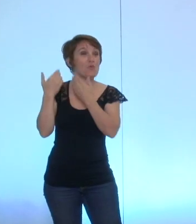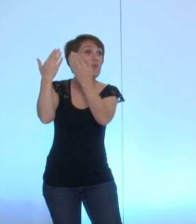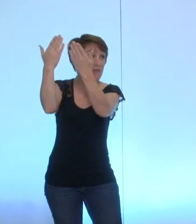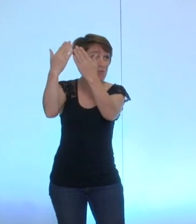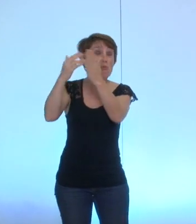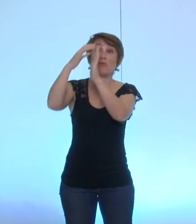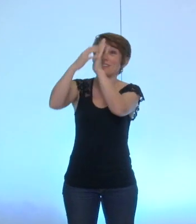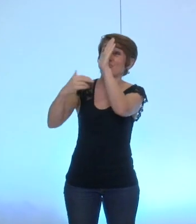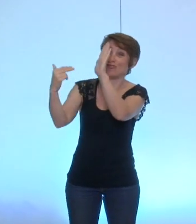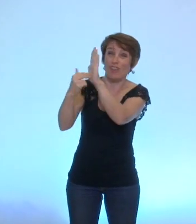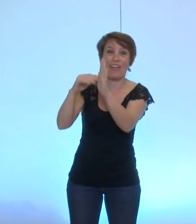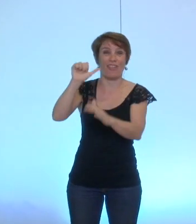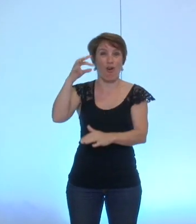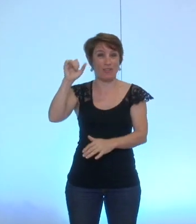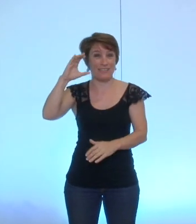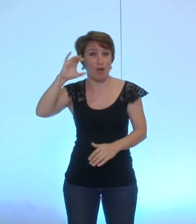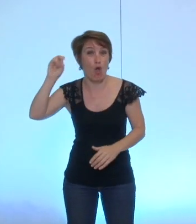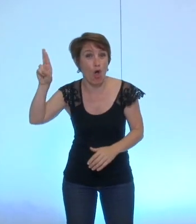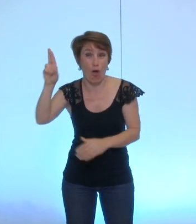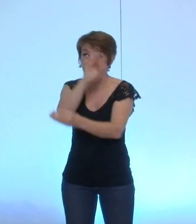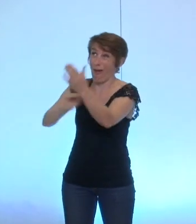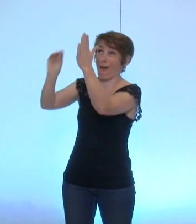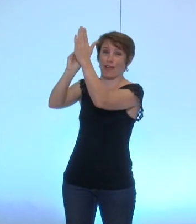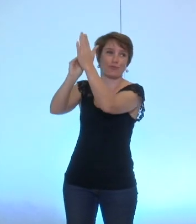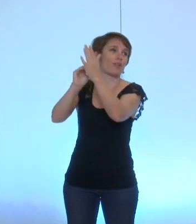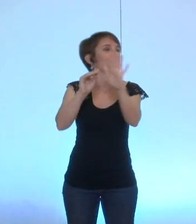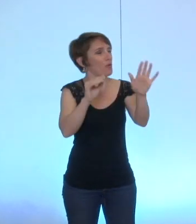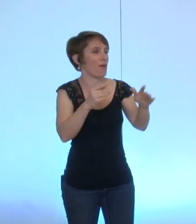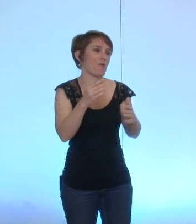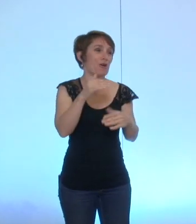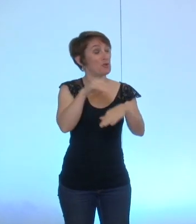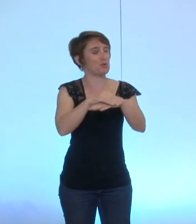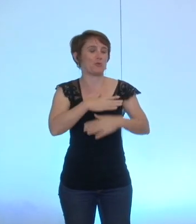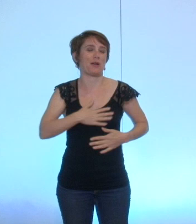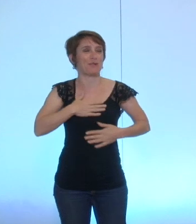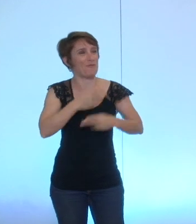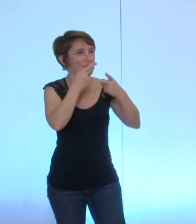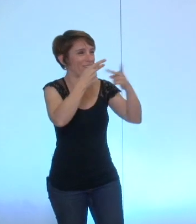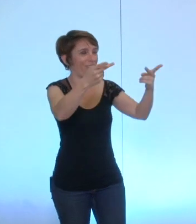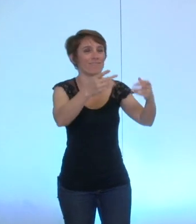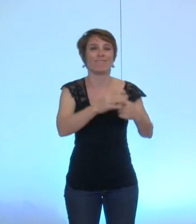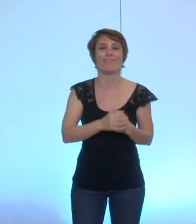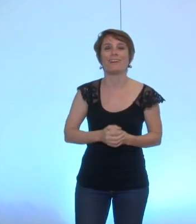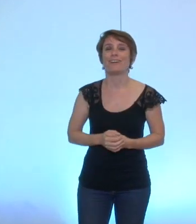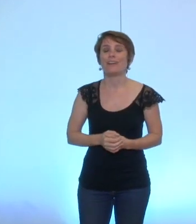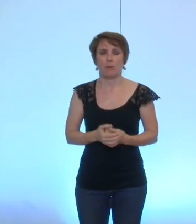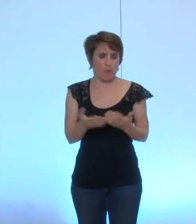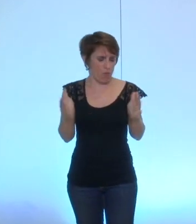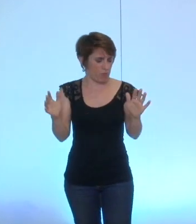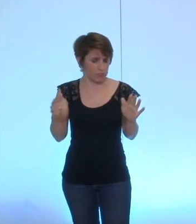anticorps de cette remarque c'est mon petit plaisir de la soirée mais nous restons effectivement sur cette